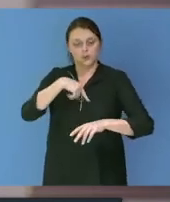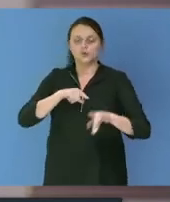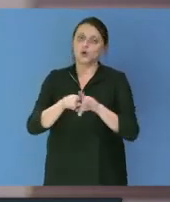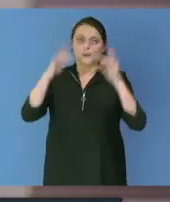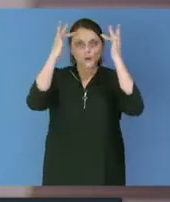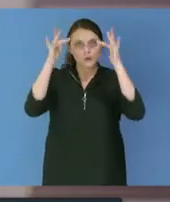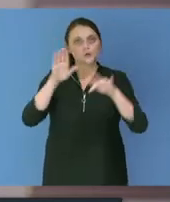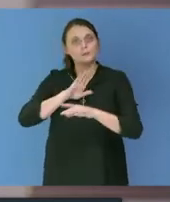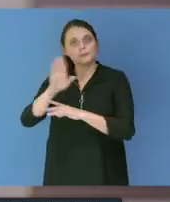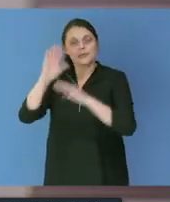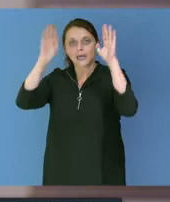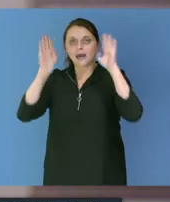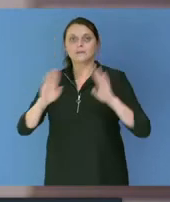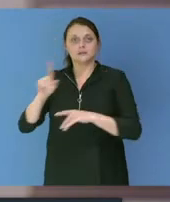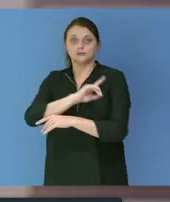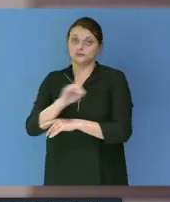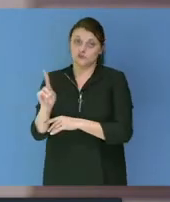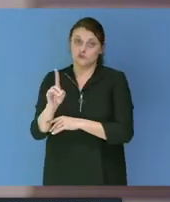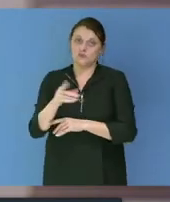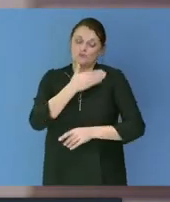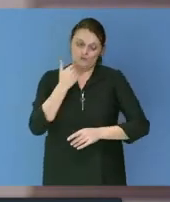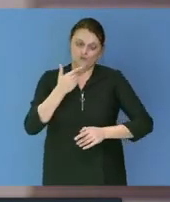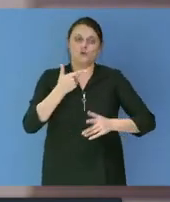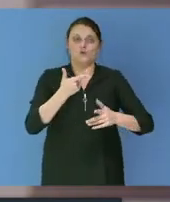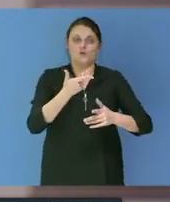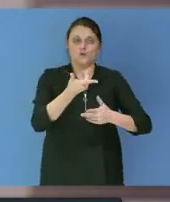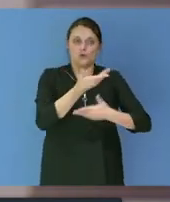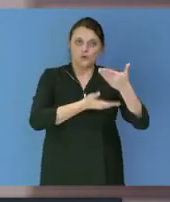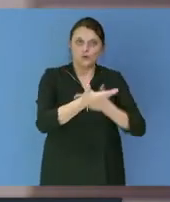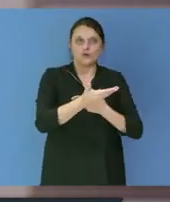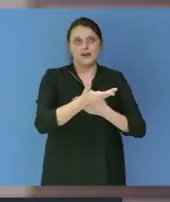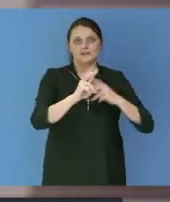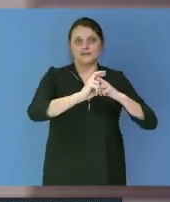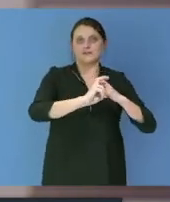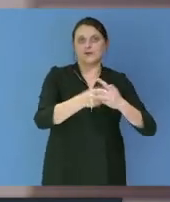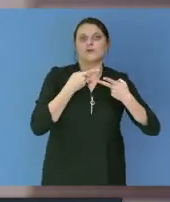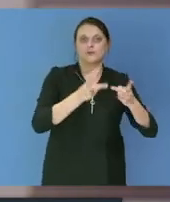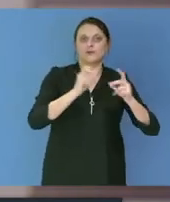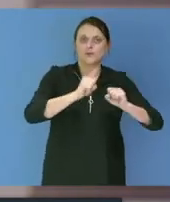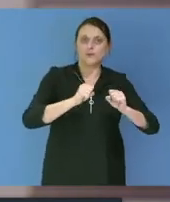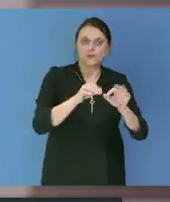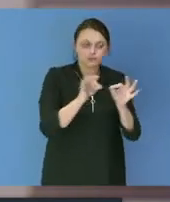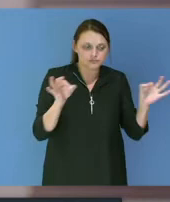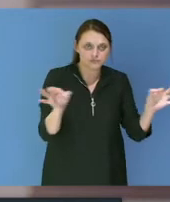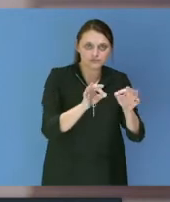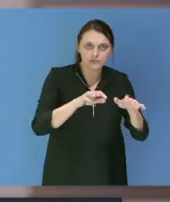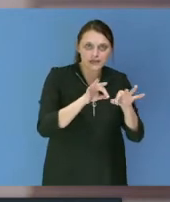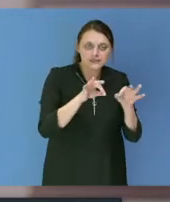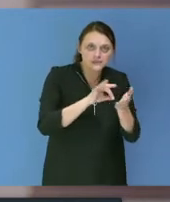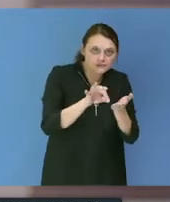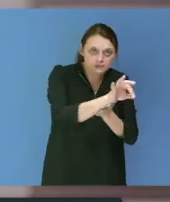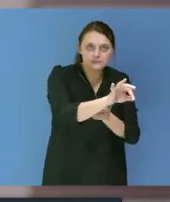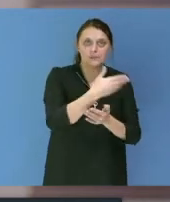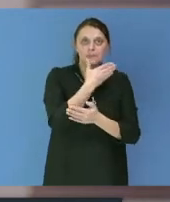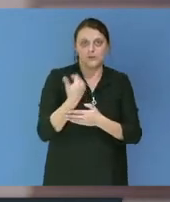que par l'aménagement de transports publics structurants sur toute la communauté, notamment en facilitant ce que nous avions proposé, la valorisation du réseau